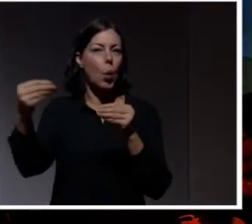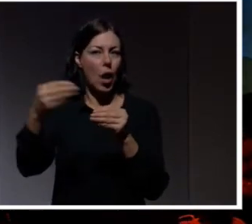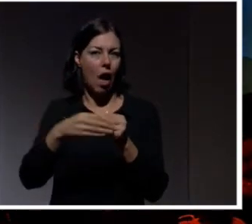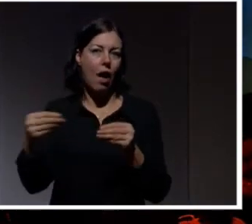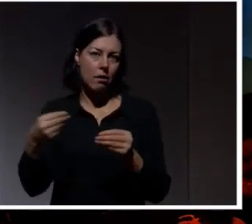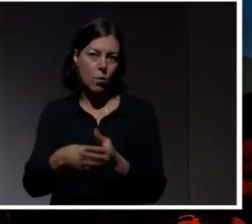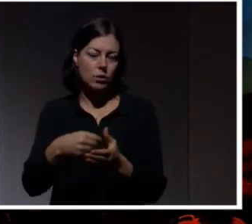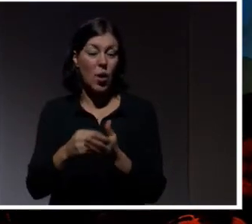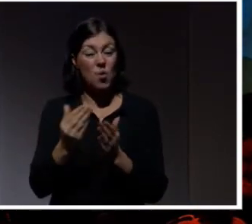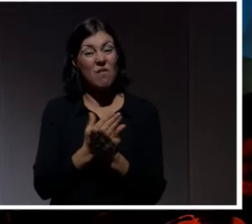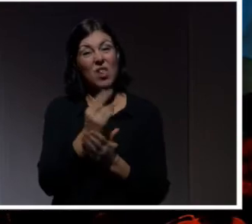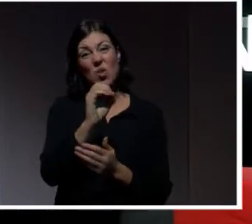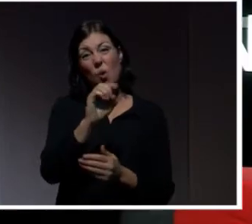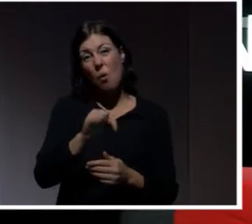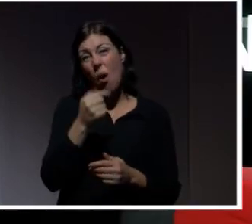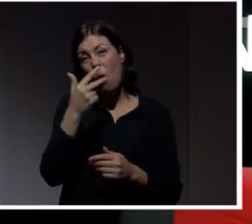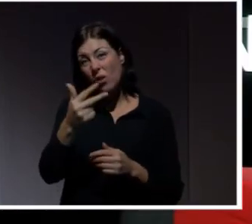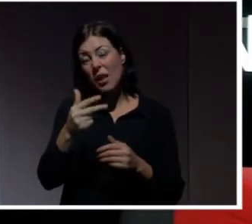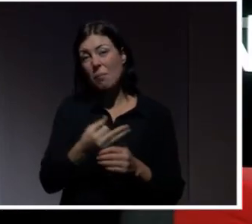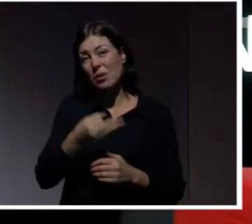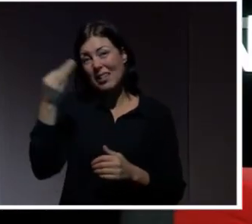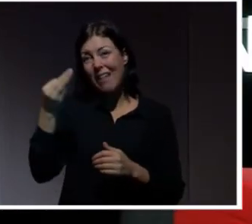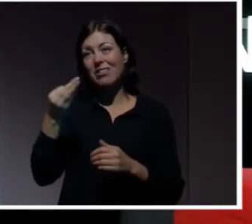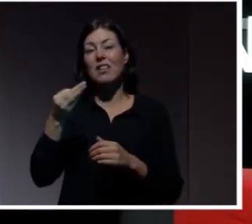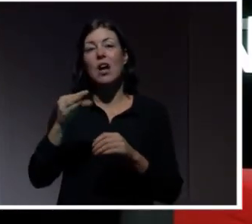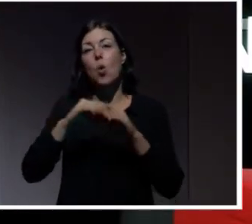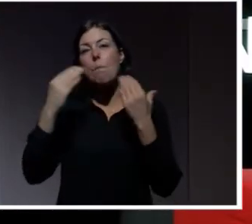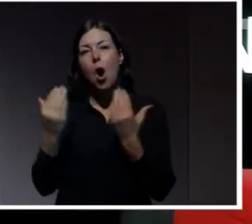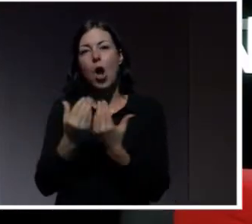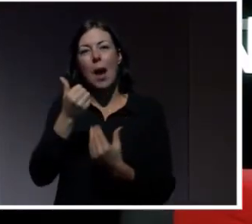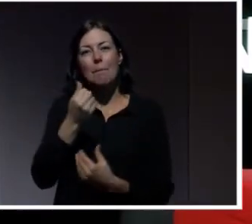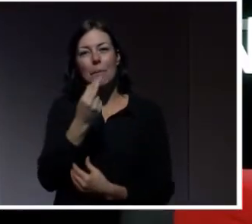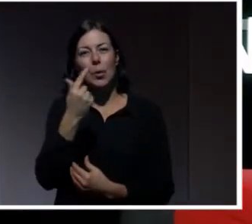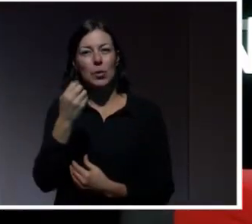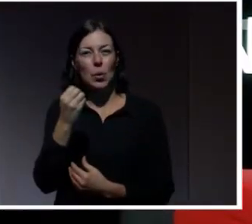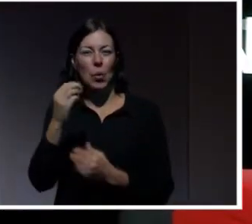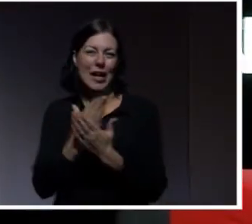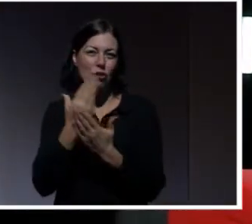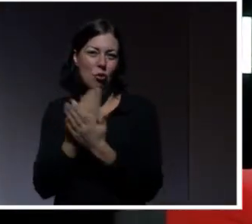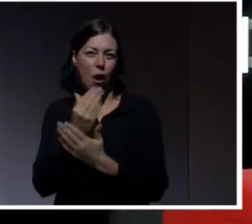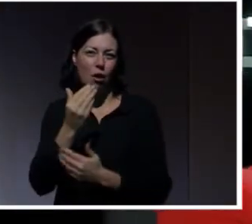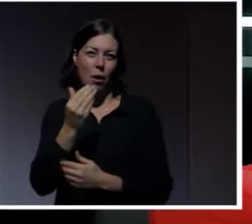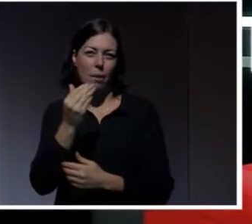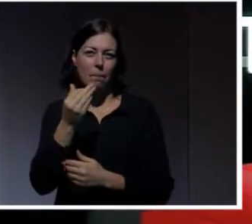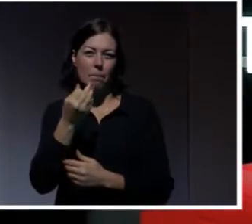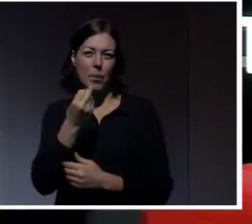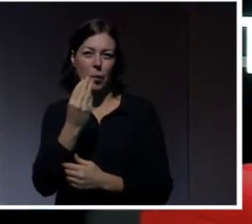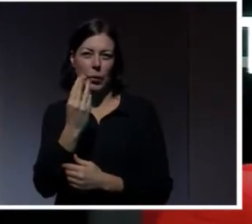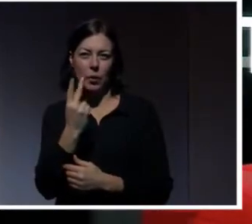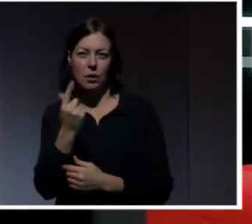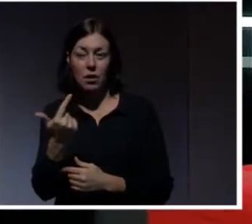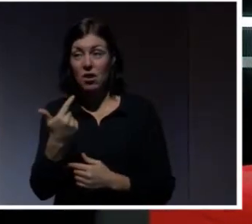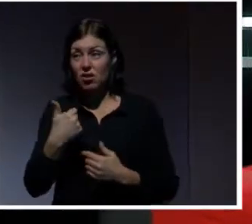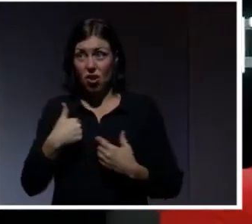Ungefär 0,8 procent av den globala bruttonationalprodukten. Jag har ju ingen uppfattning om. Ska det